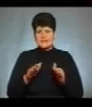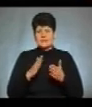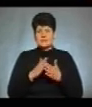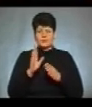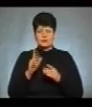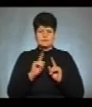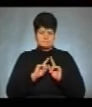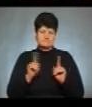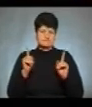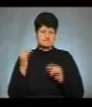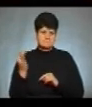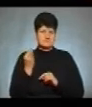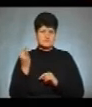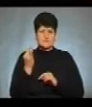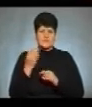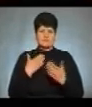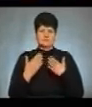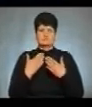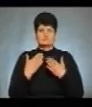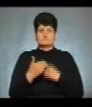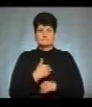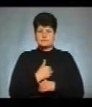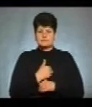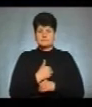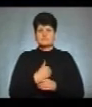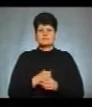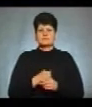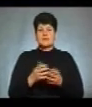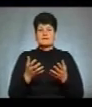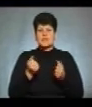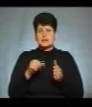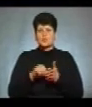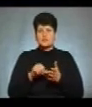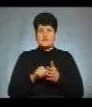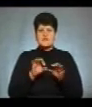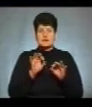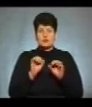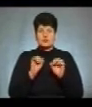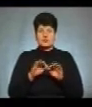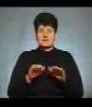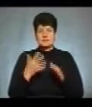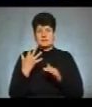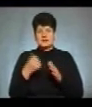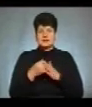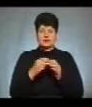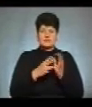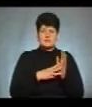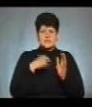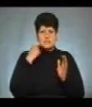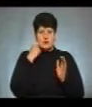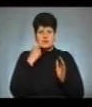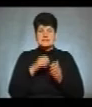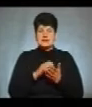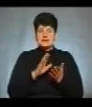бути креативними, цікавими, йти на контакт. Взяти участь у кастингу можуть діти віком від 5 до 18 років.